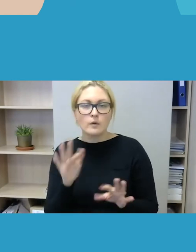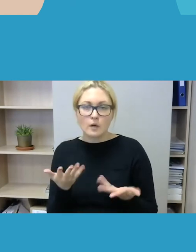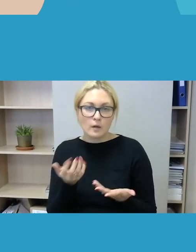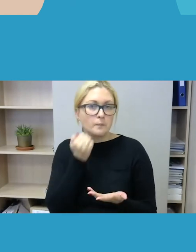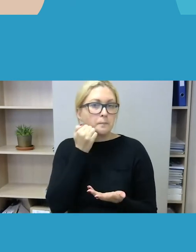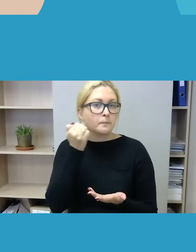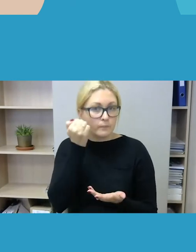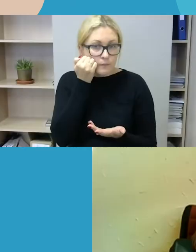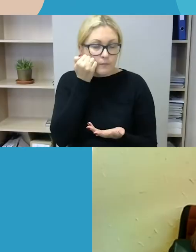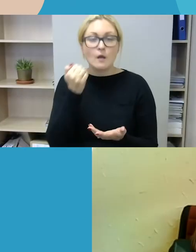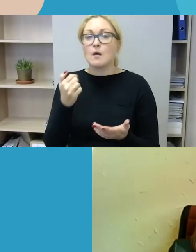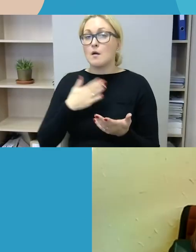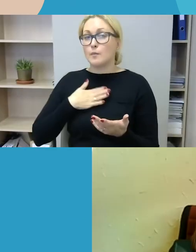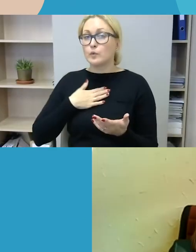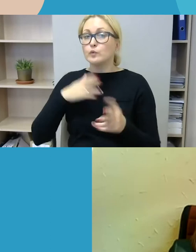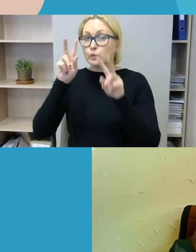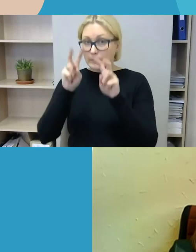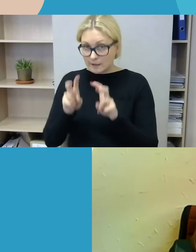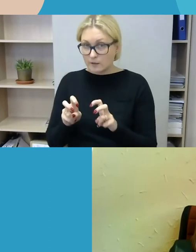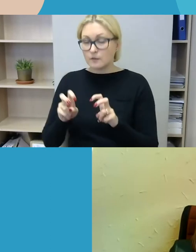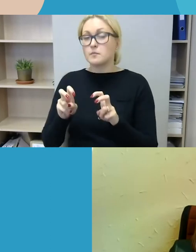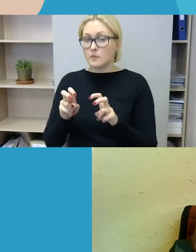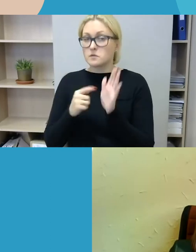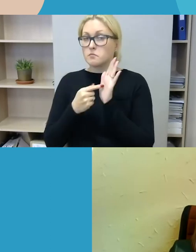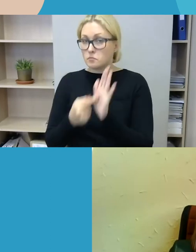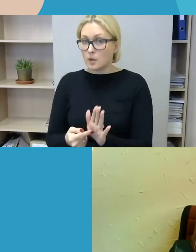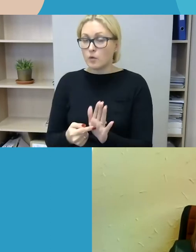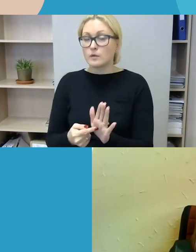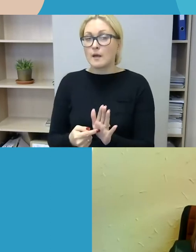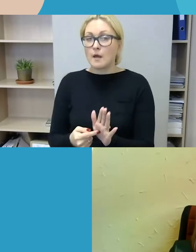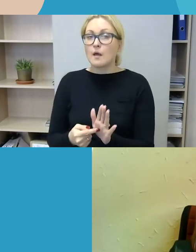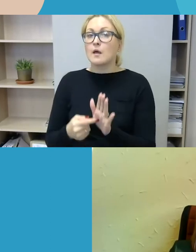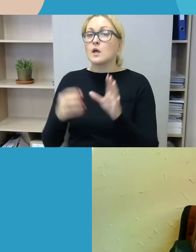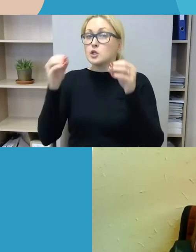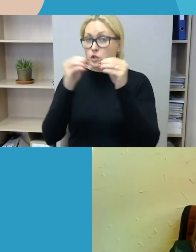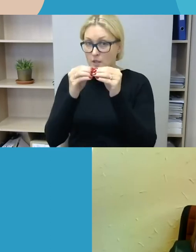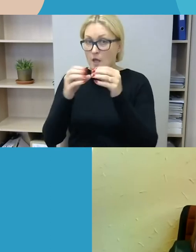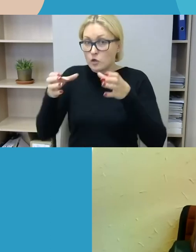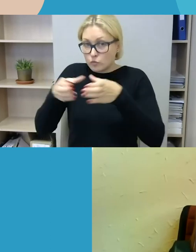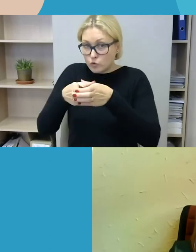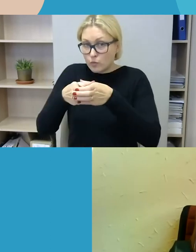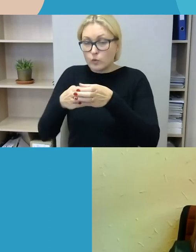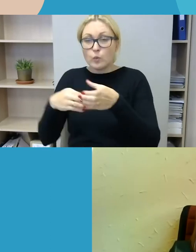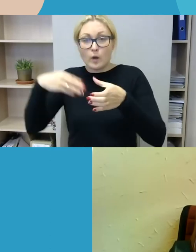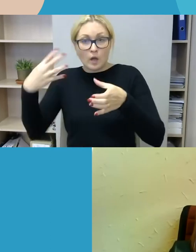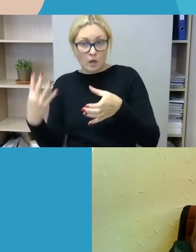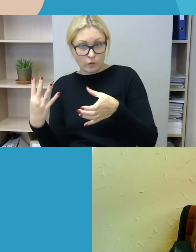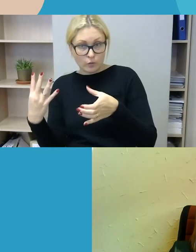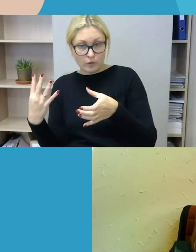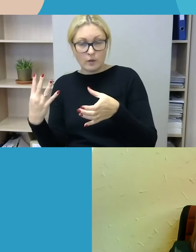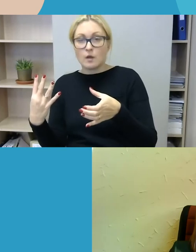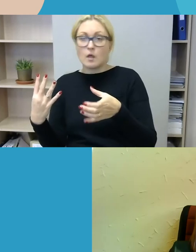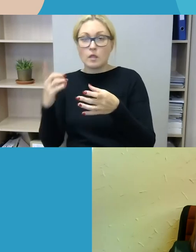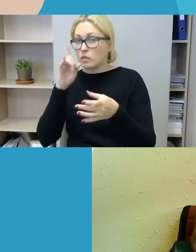tikrųjų mūsų atliktas tyrimas ir parodė, kad keturi iš dešimties Lietuvos gyventojai nepažįsta, nepykantos nusikaltimo